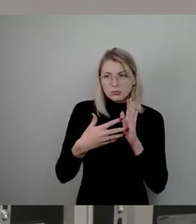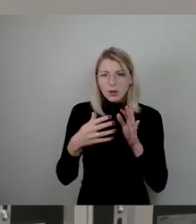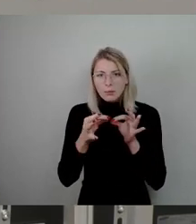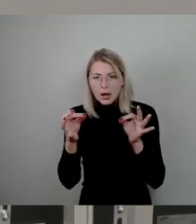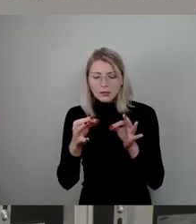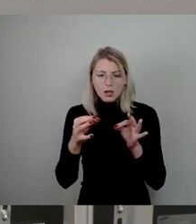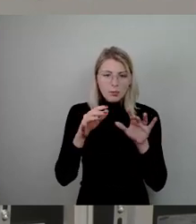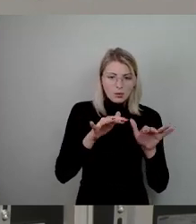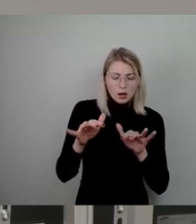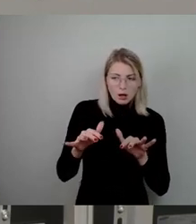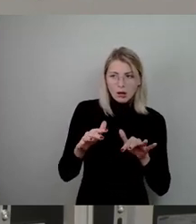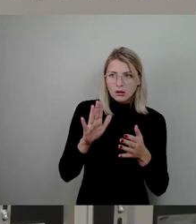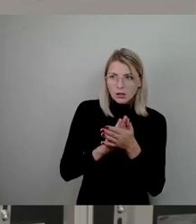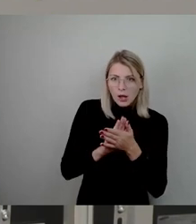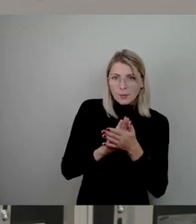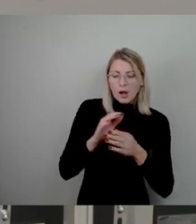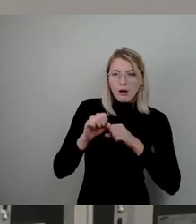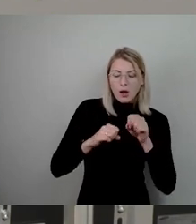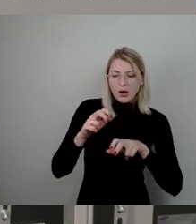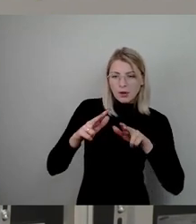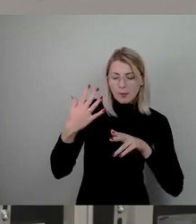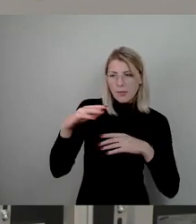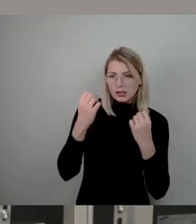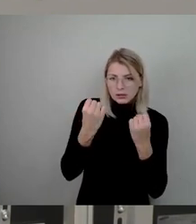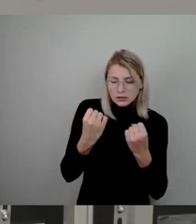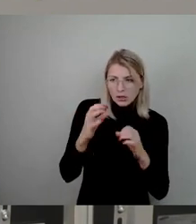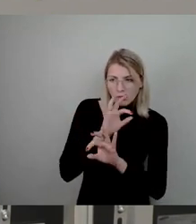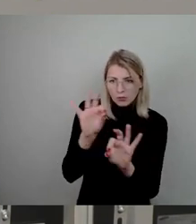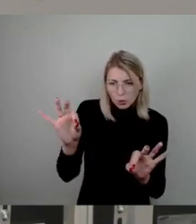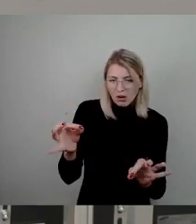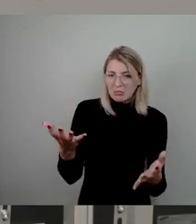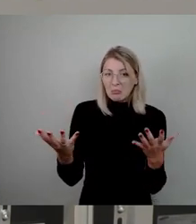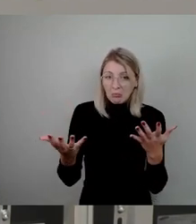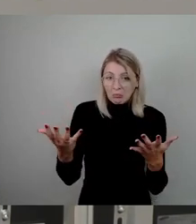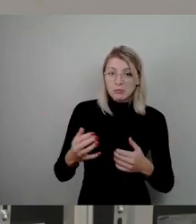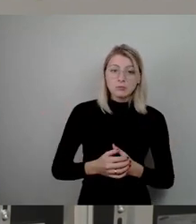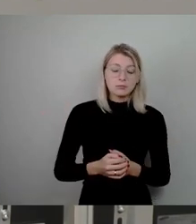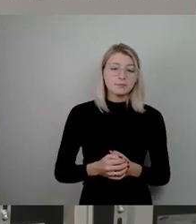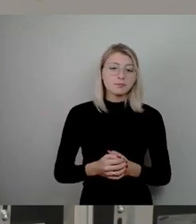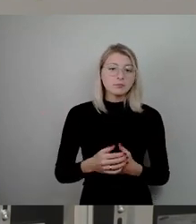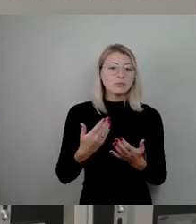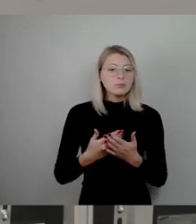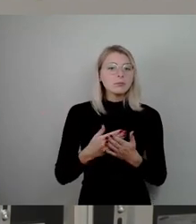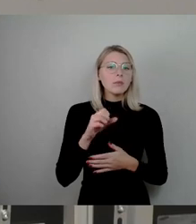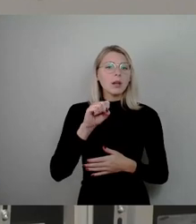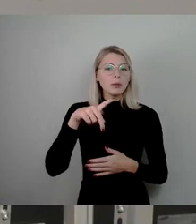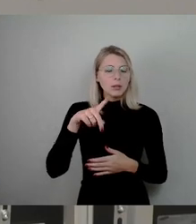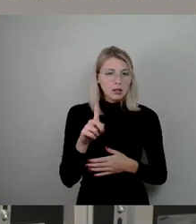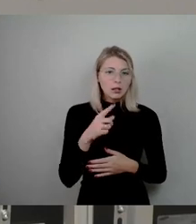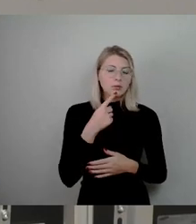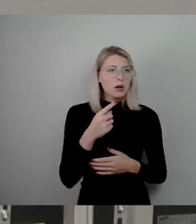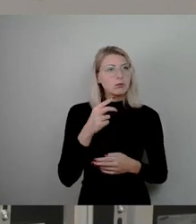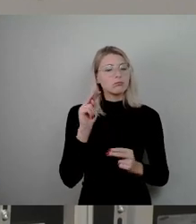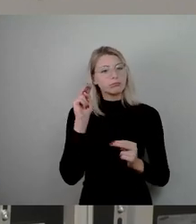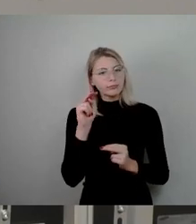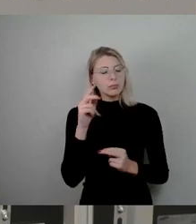stehen könnten, um Radverkehr auch in unserer Stadt sicher zu machen. Und es gibt aus Sicht der SPD-Fraktion Möglichkeiten, die in dieser Stadt noch nicht